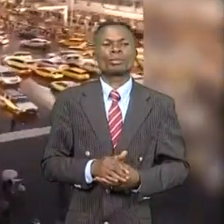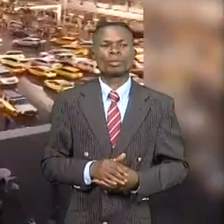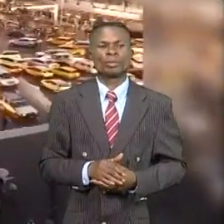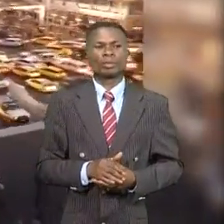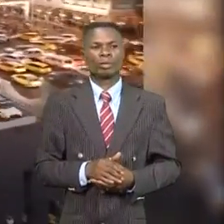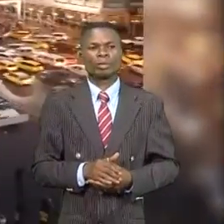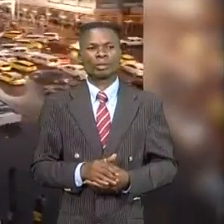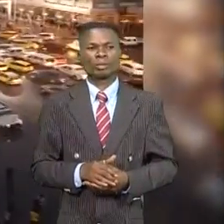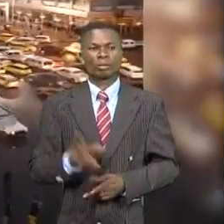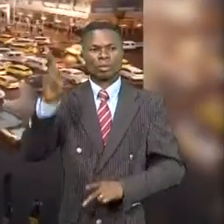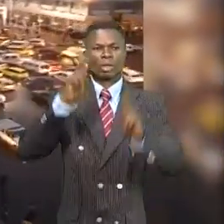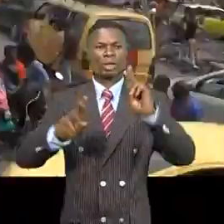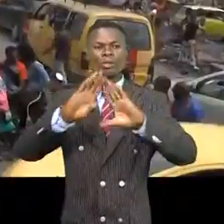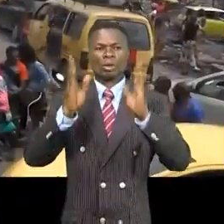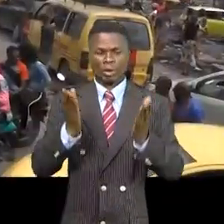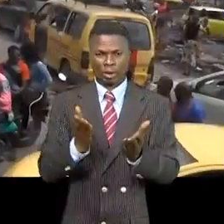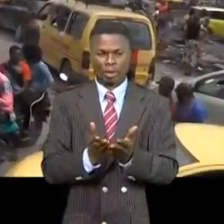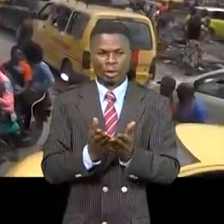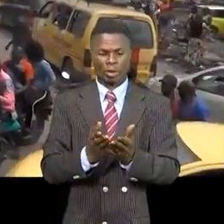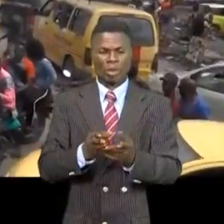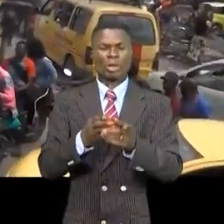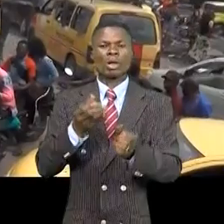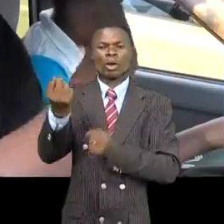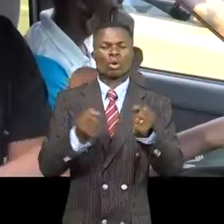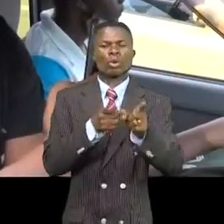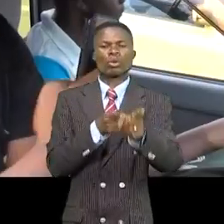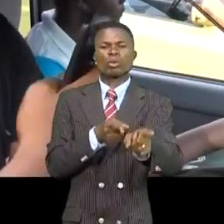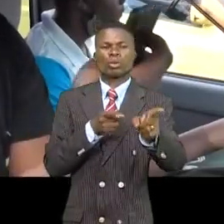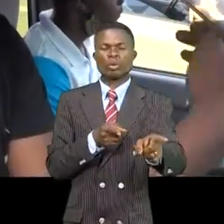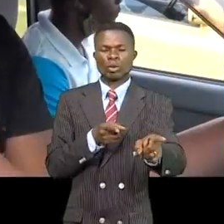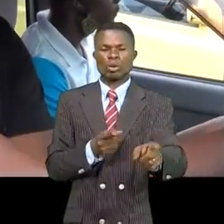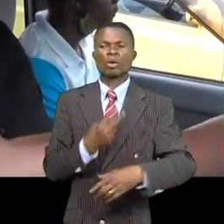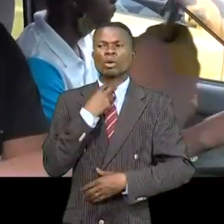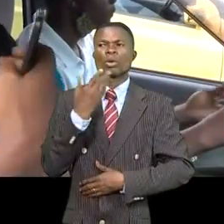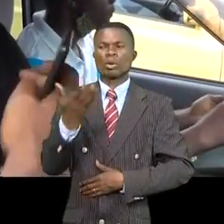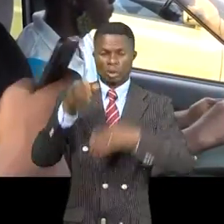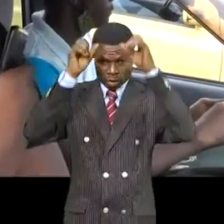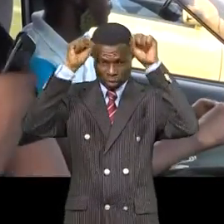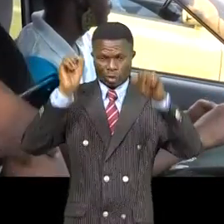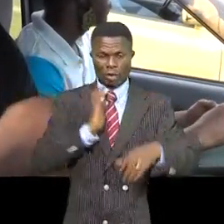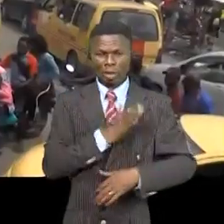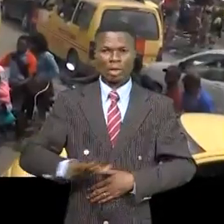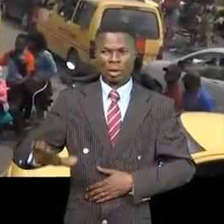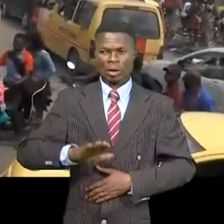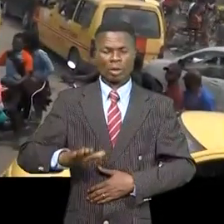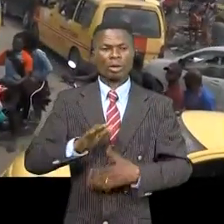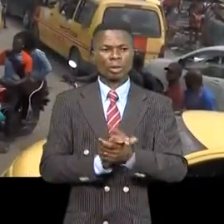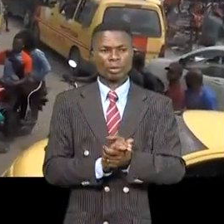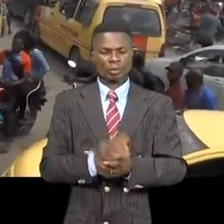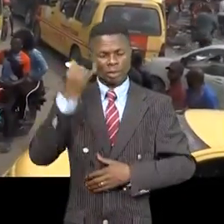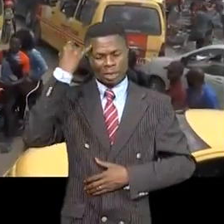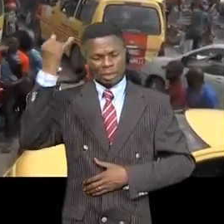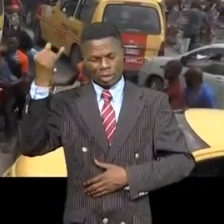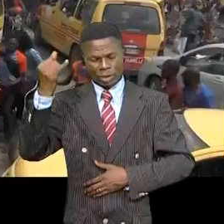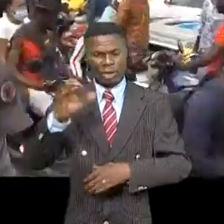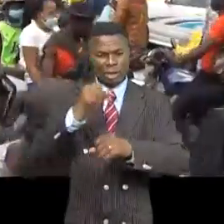Alors que les populations se plaignaient des embouteillages et enclavements de certaines cités du pays, le chef de l'État lui pensait déjà à l'option